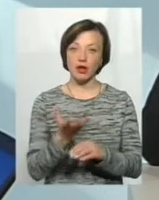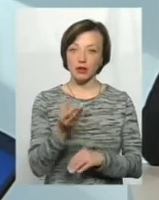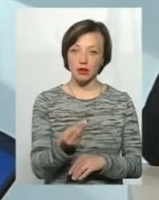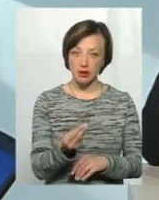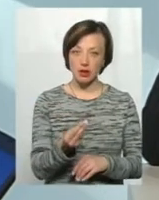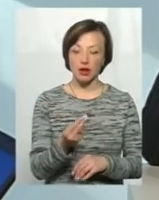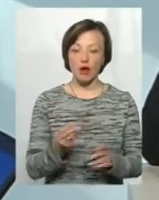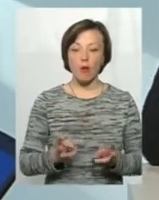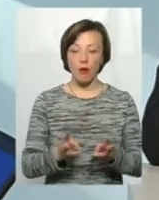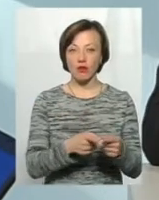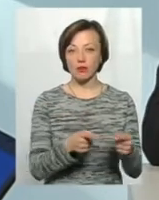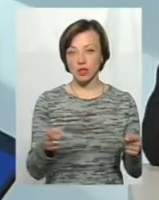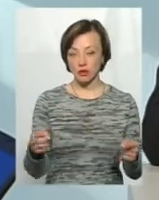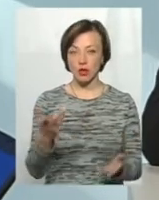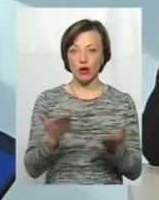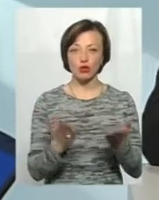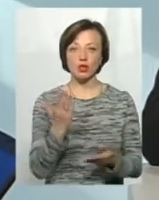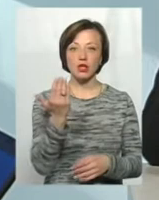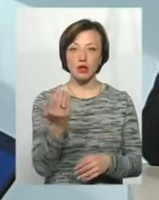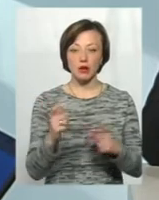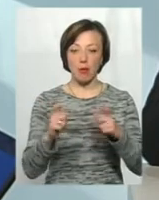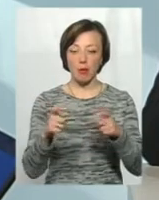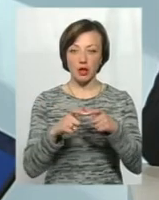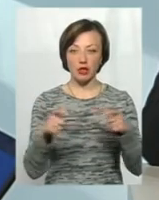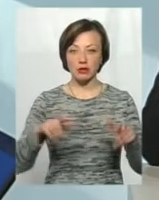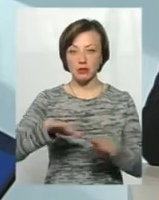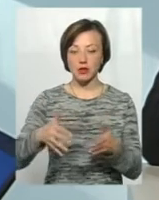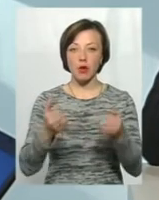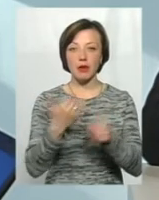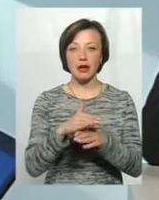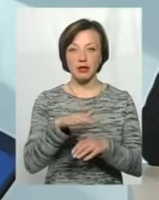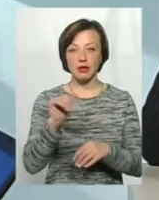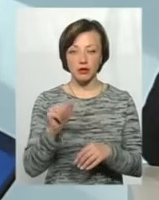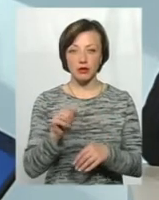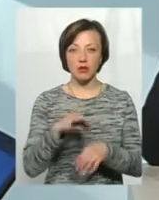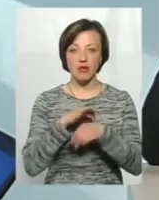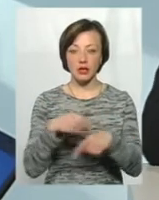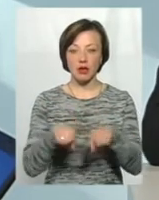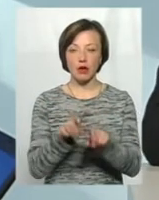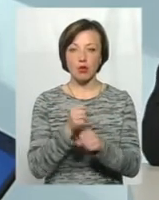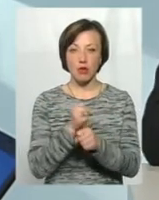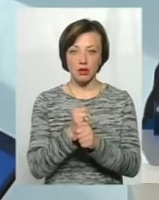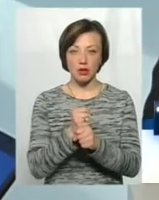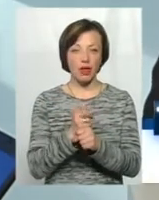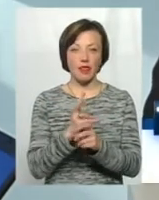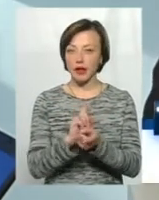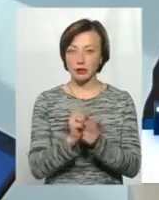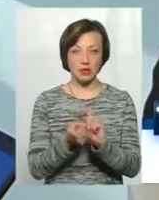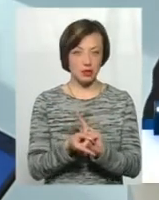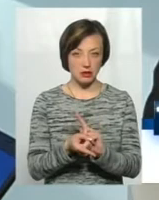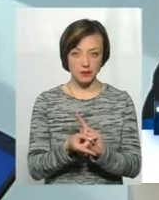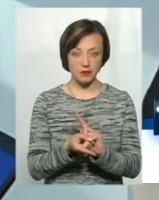новому опалювальному сезоні. Якщо їхні платіжки після отримання кредиту, проведених от таких робіт і заходів, не зміняться,